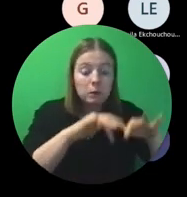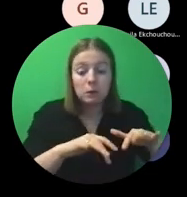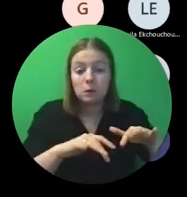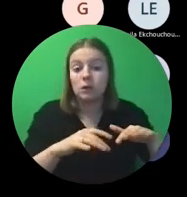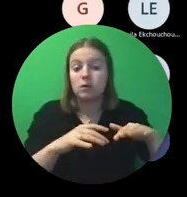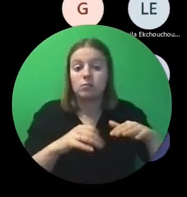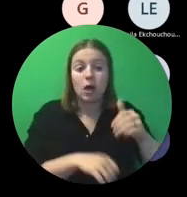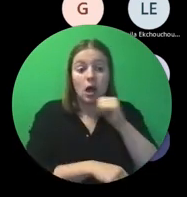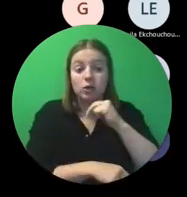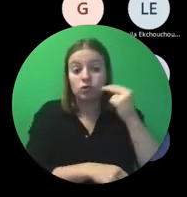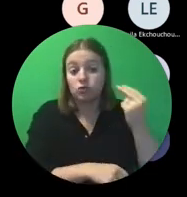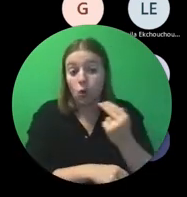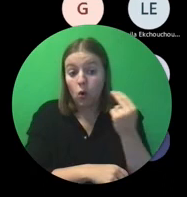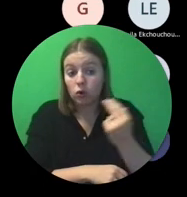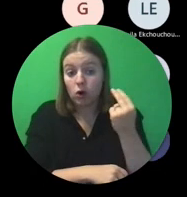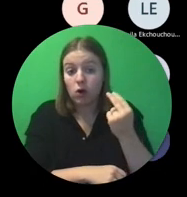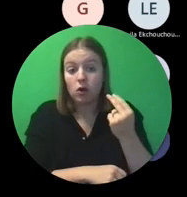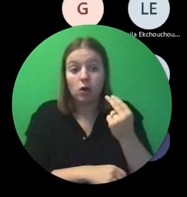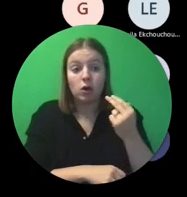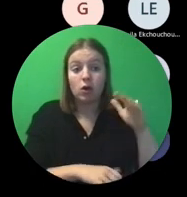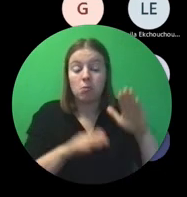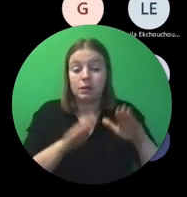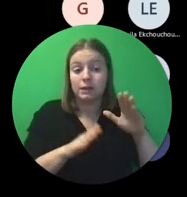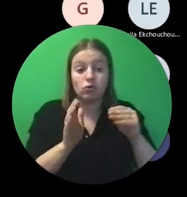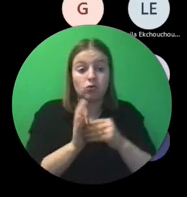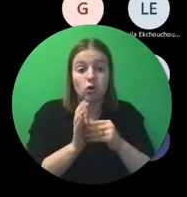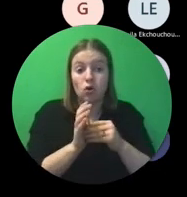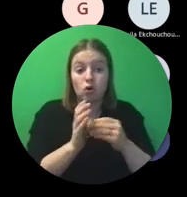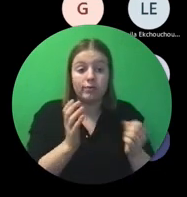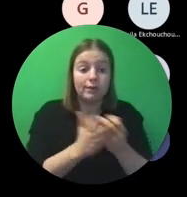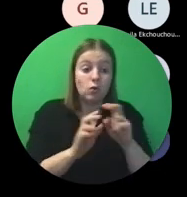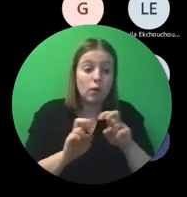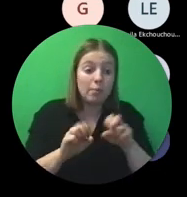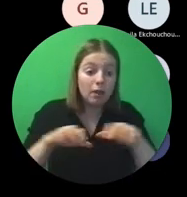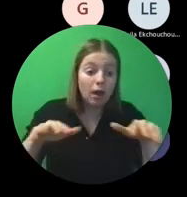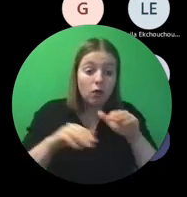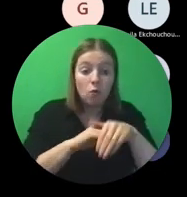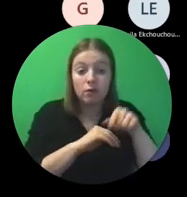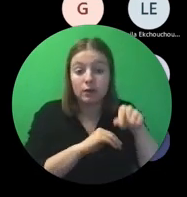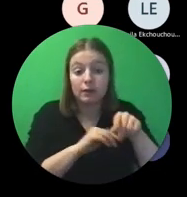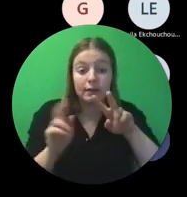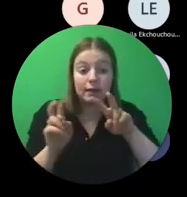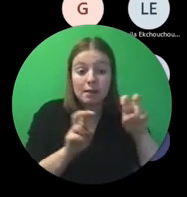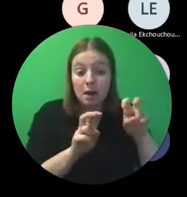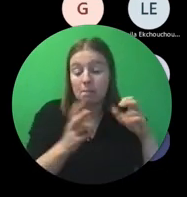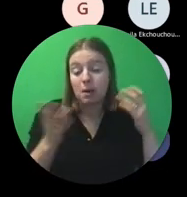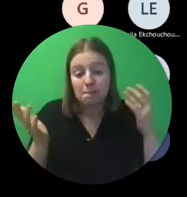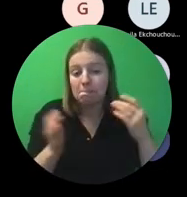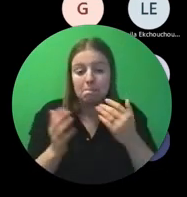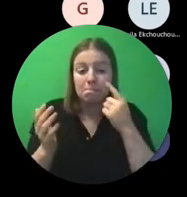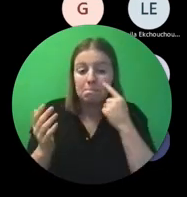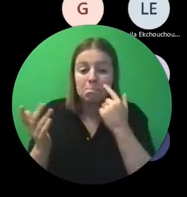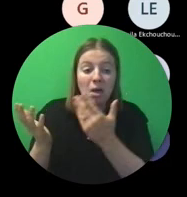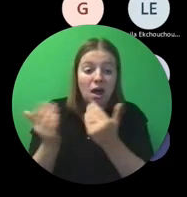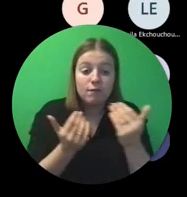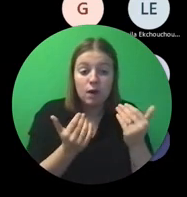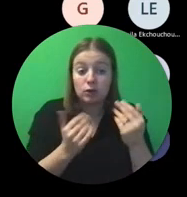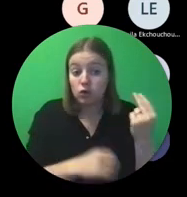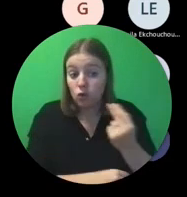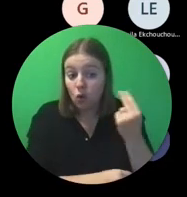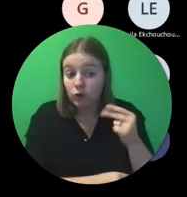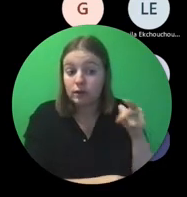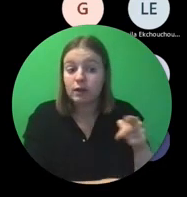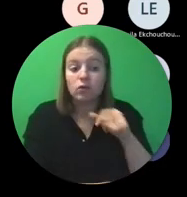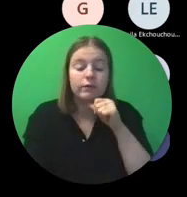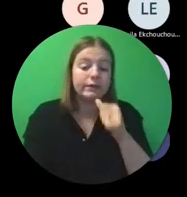En als het nodig blijkt, doen we dan wel een nieuw webinar rond. Maar goed, dat gaan we moeten afwachten in hoeverre het nodig